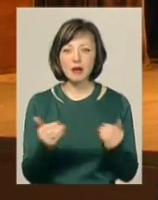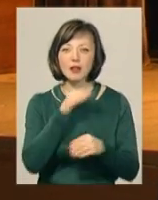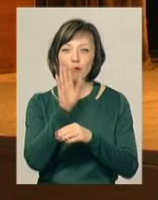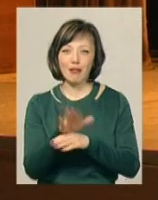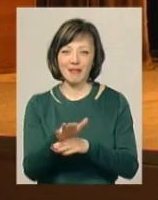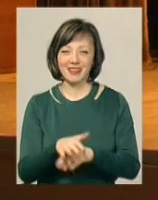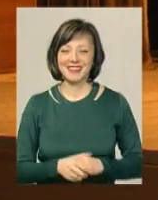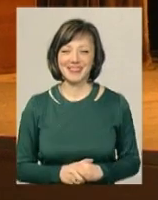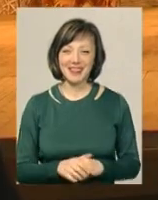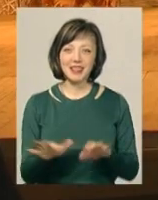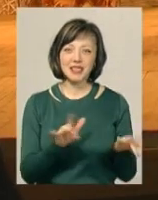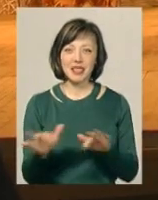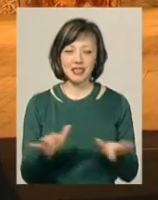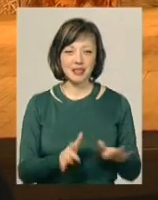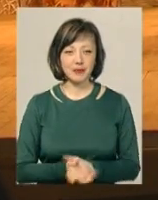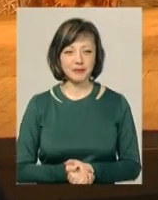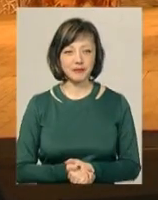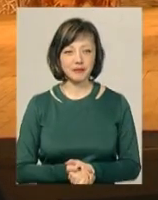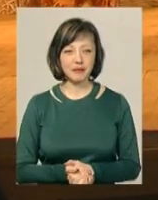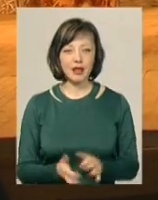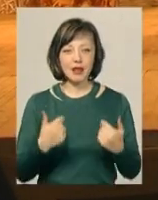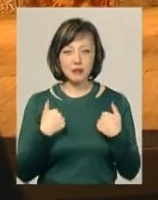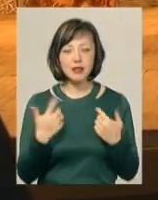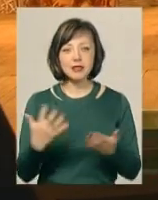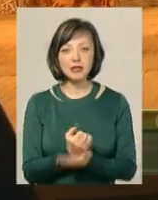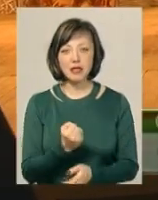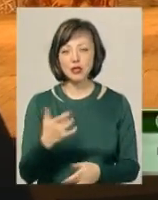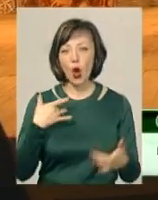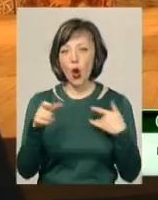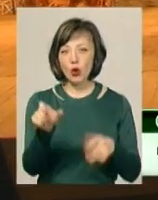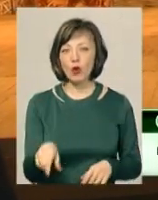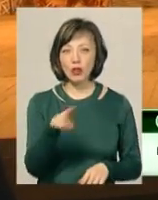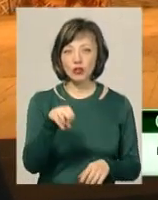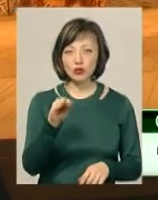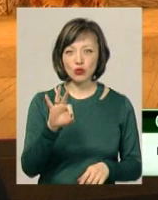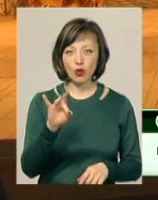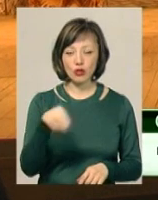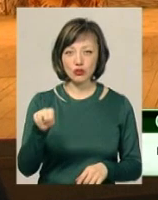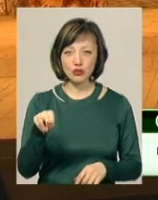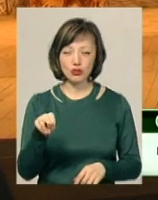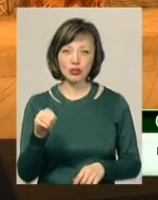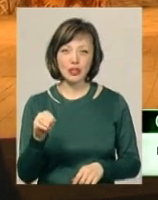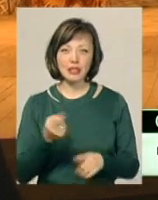болтовні, а дія. Мені дісталася роль Джорджа. Джордж – це є помічник